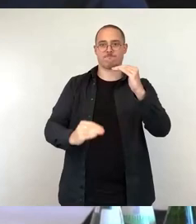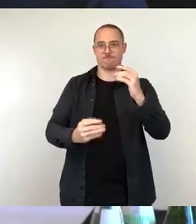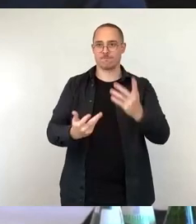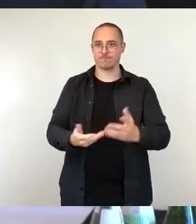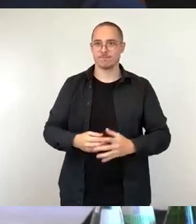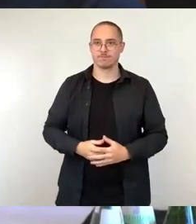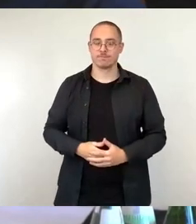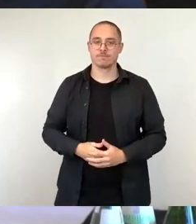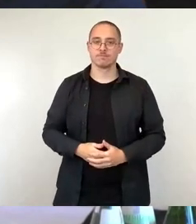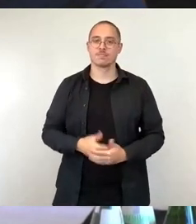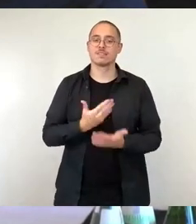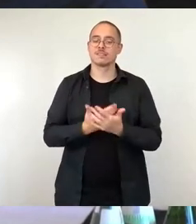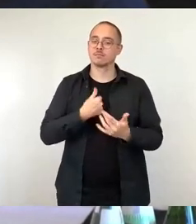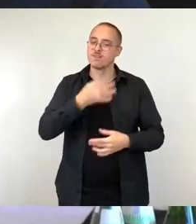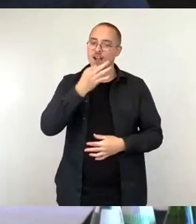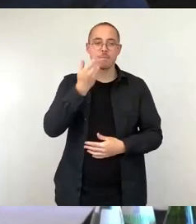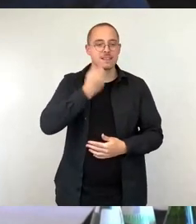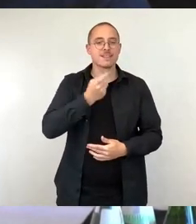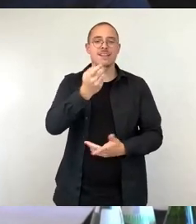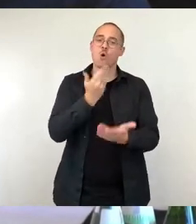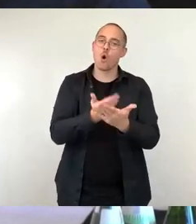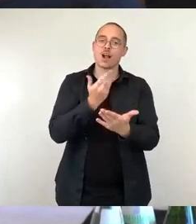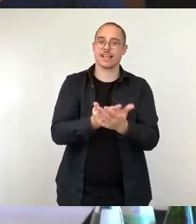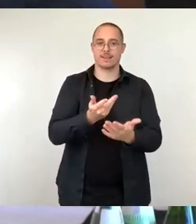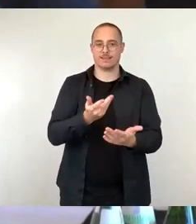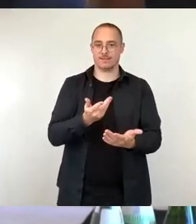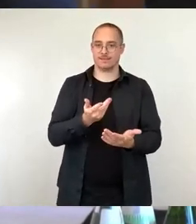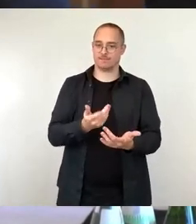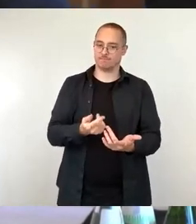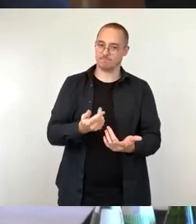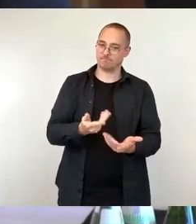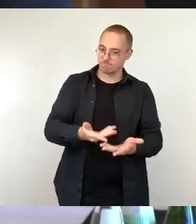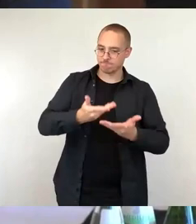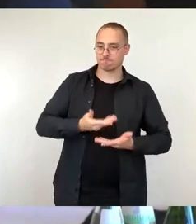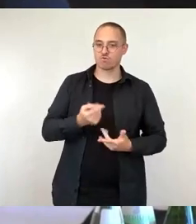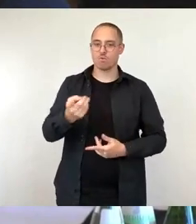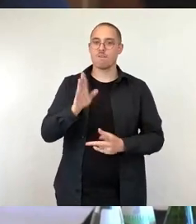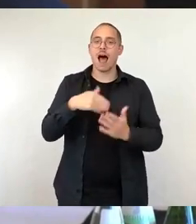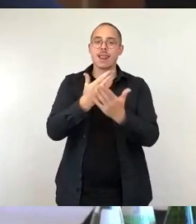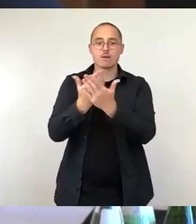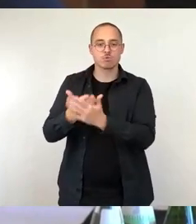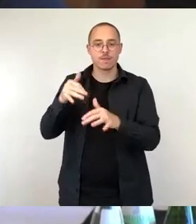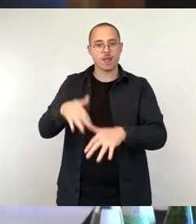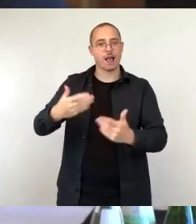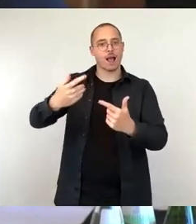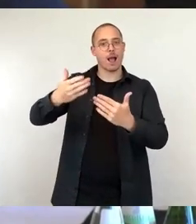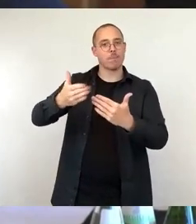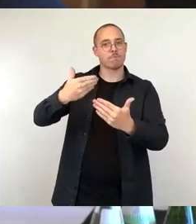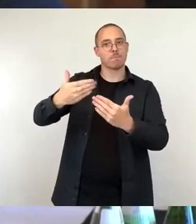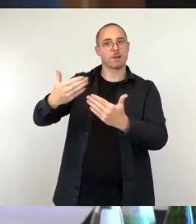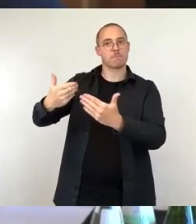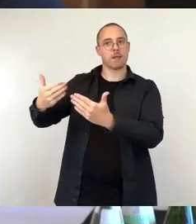um konkrete Beispiele, an Wegfall von Angeboten bedeuten und welche Vorschläge gibt es seitens der